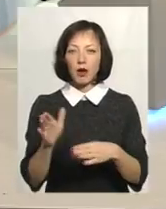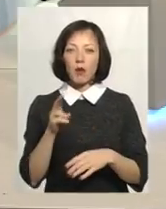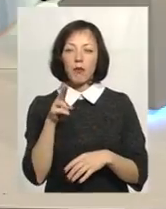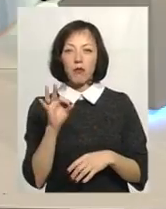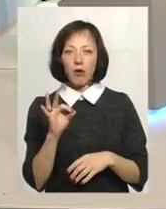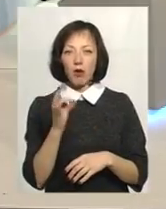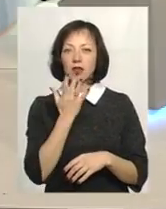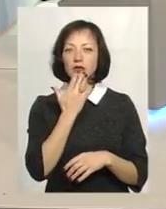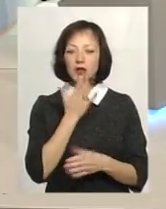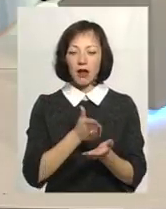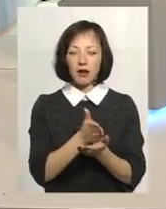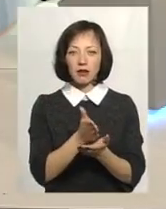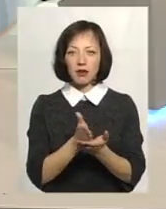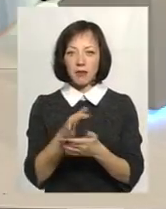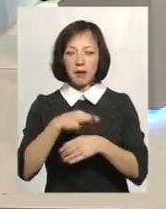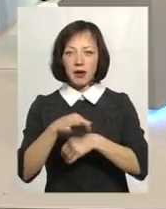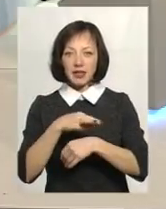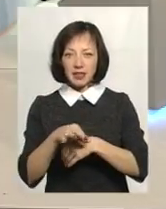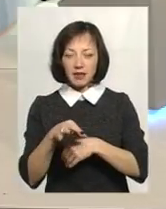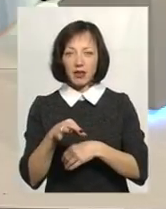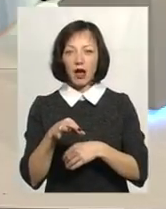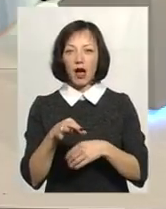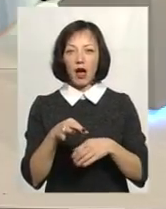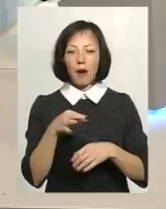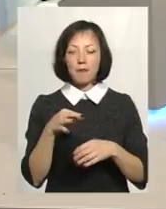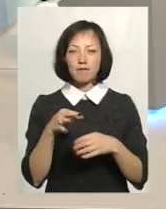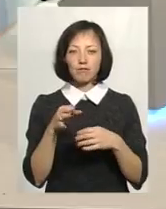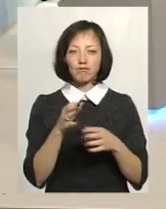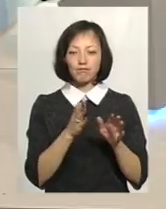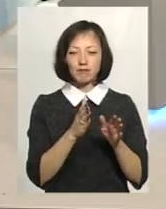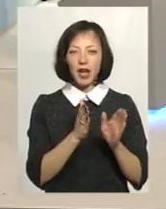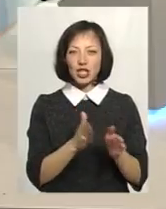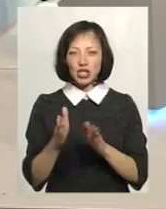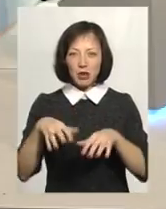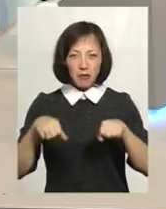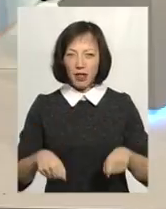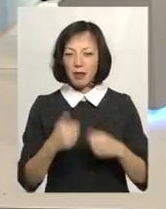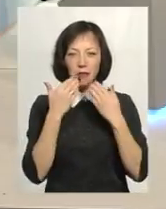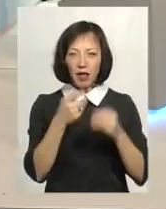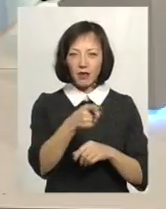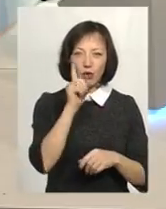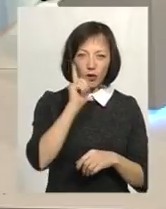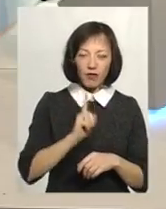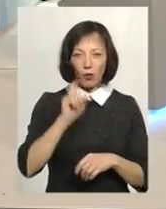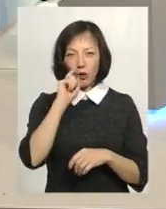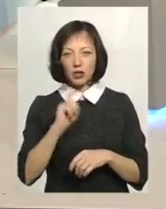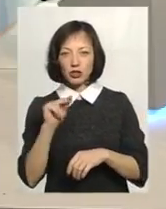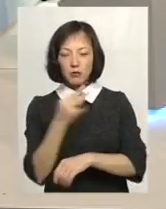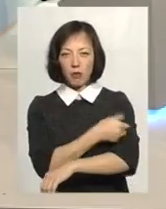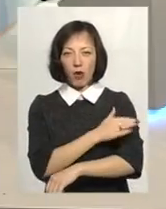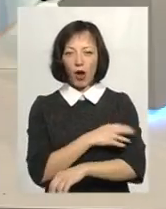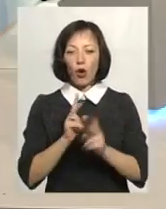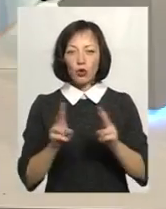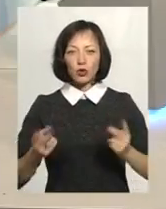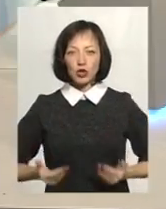напрямках репресії. Репресивна машина не питала, як Волод не питав, чи ти українець, чи ти єврей, чи ти поляк. Хто